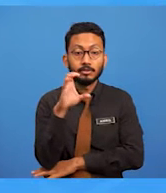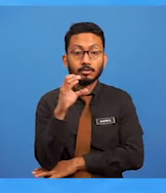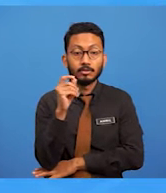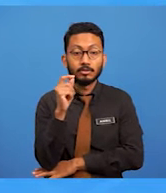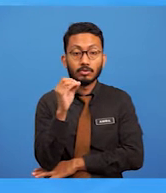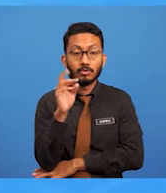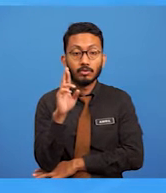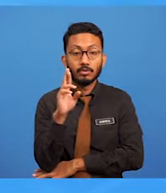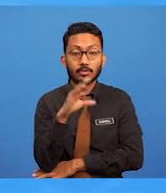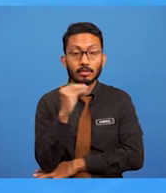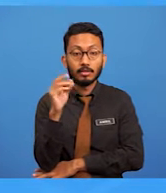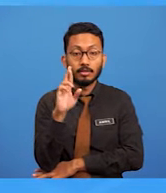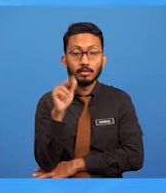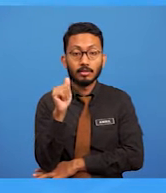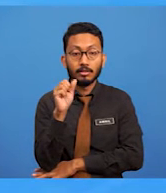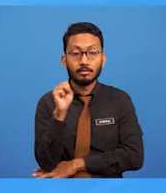raster.